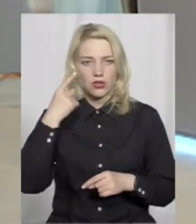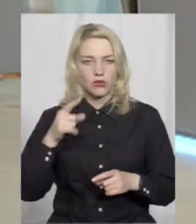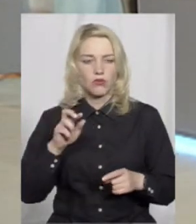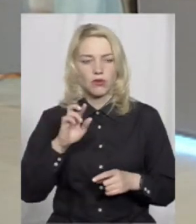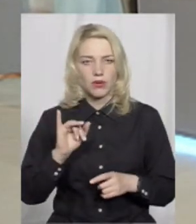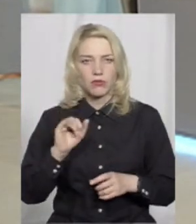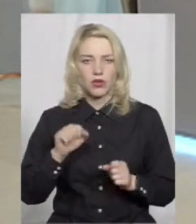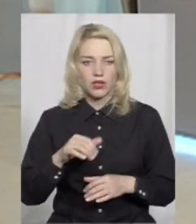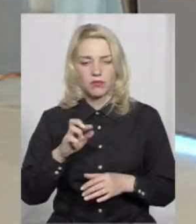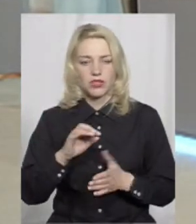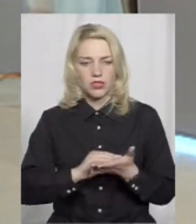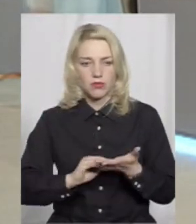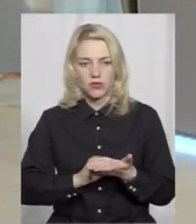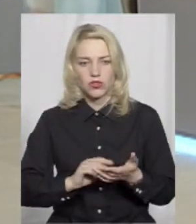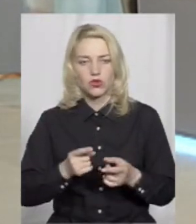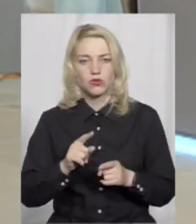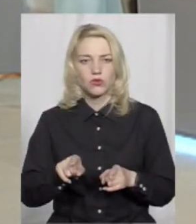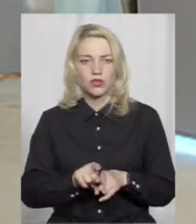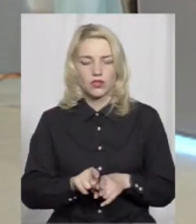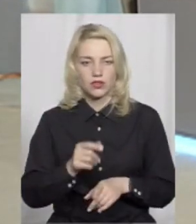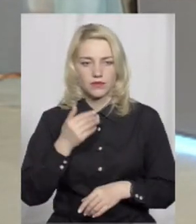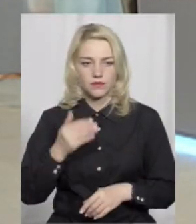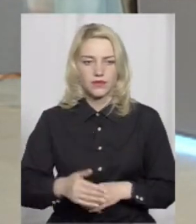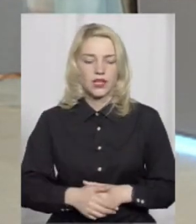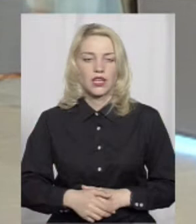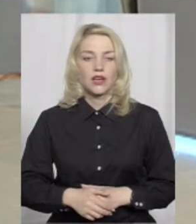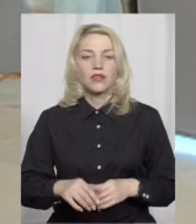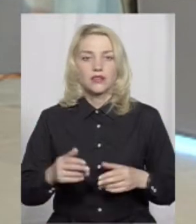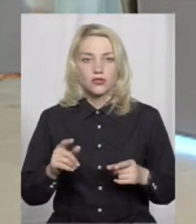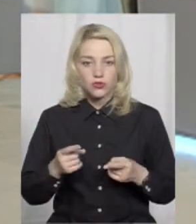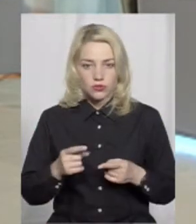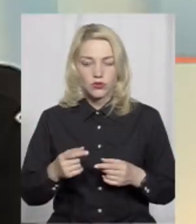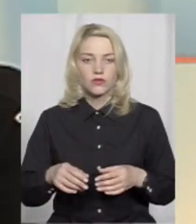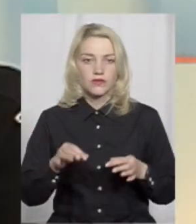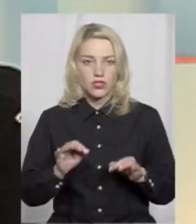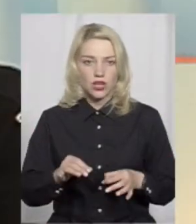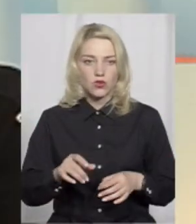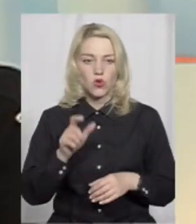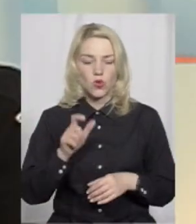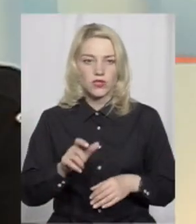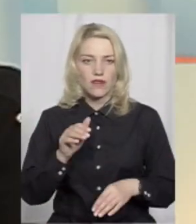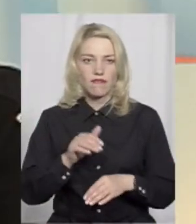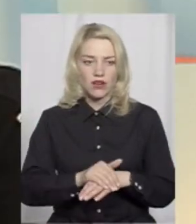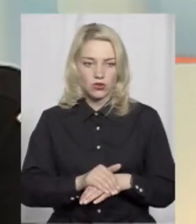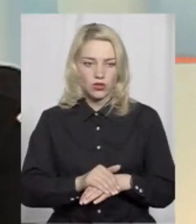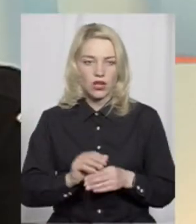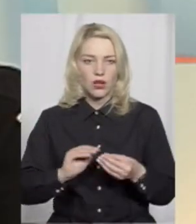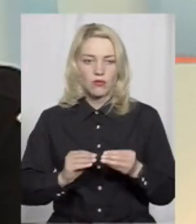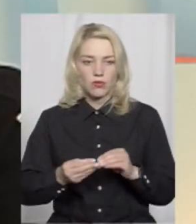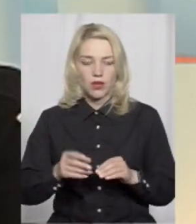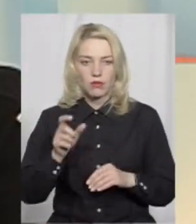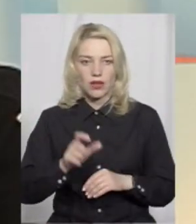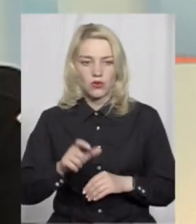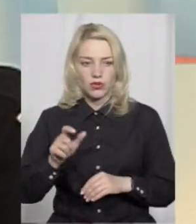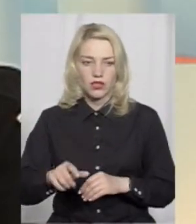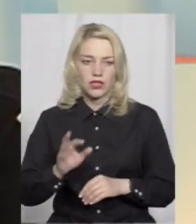ще раз повторитись, чому так? Чому? Звичайно, людський фактор, проблема людей,